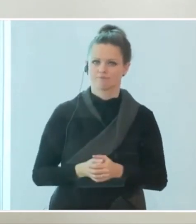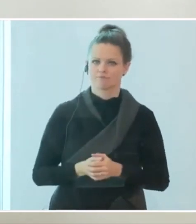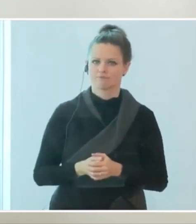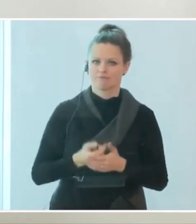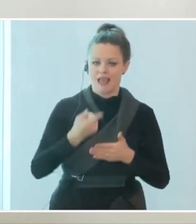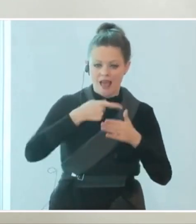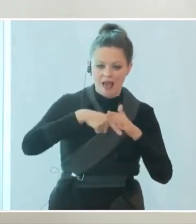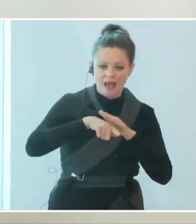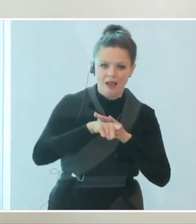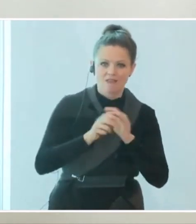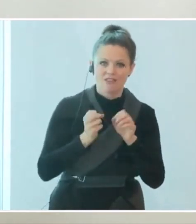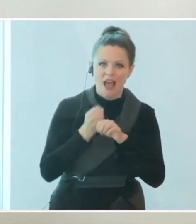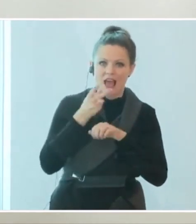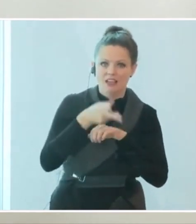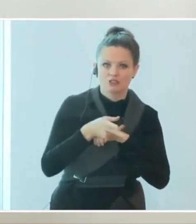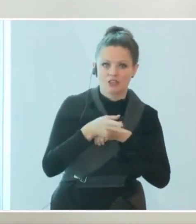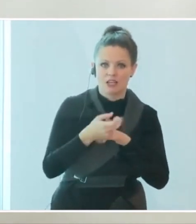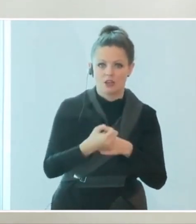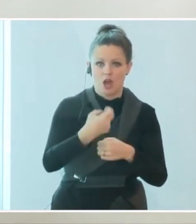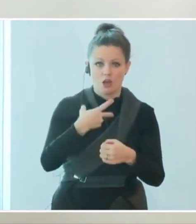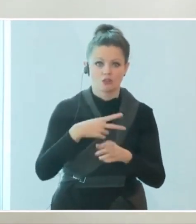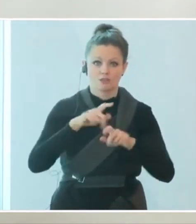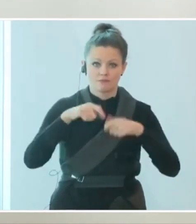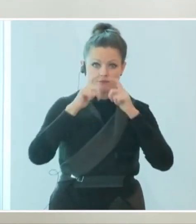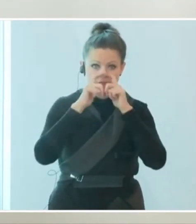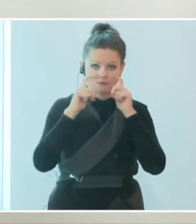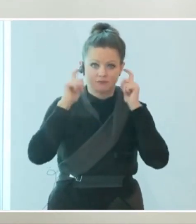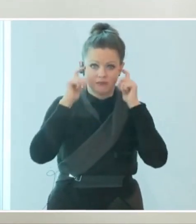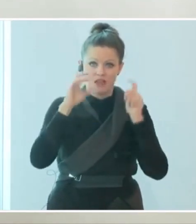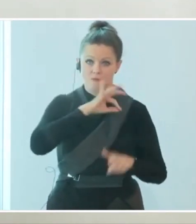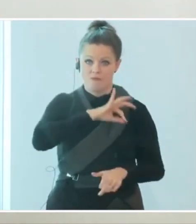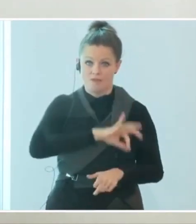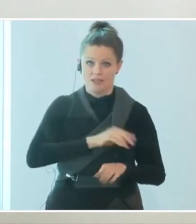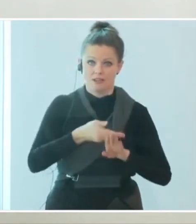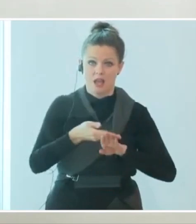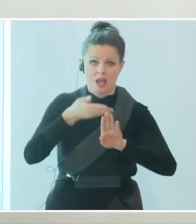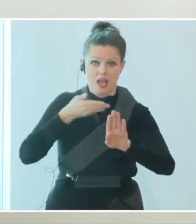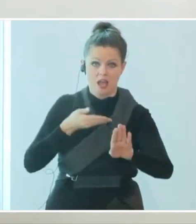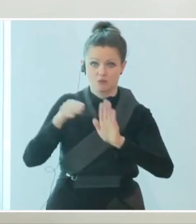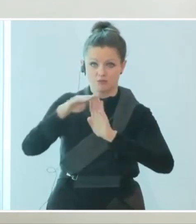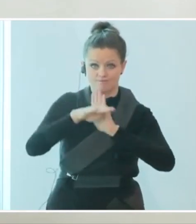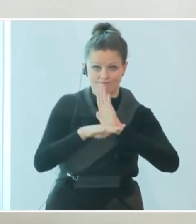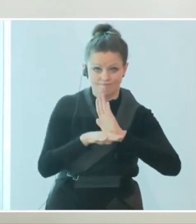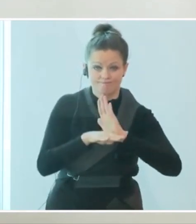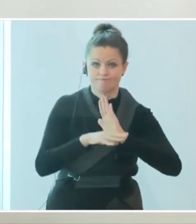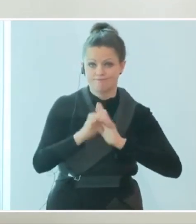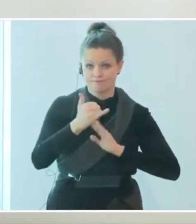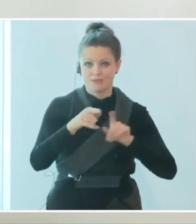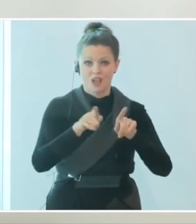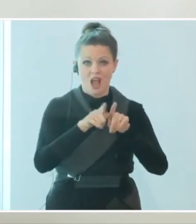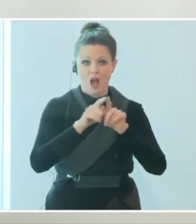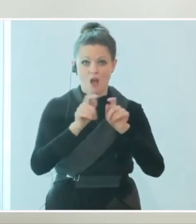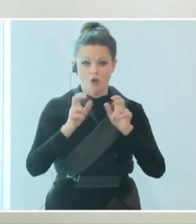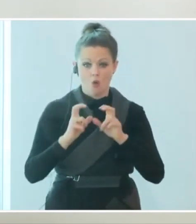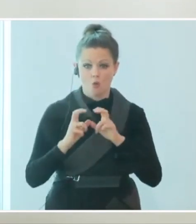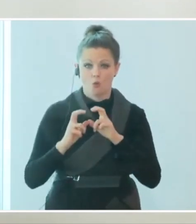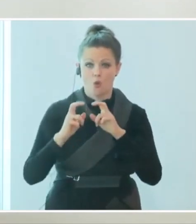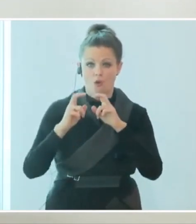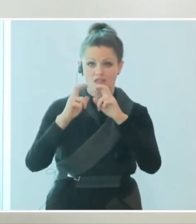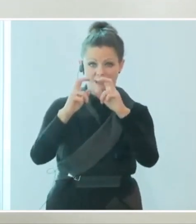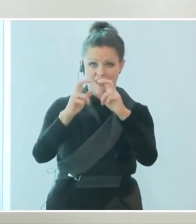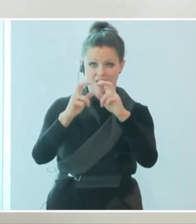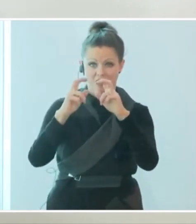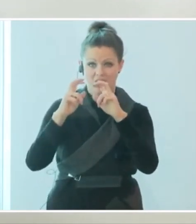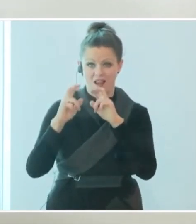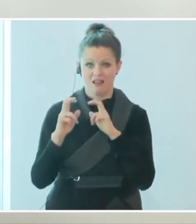Ein und Aussteigen den Mund-Nasen-Schutz, nämlich als Pflicht auch die Abstandsregeln und in den Gondeln die entsprechenden